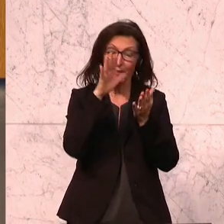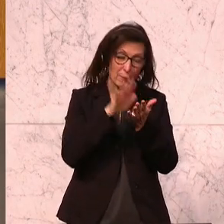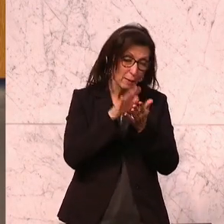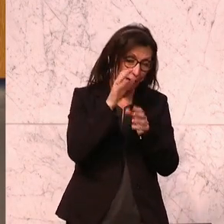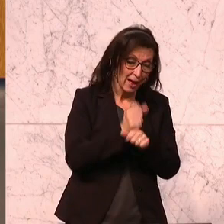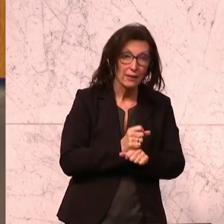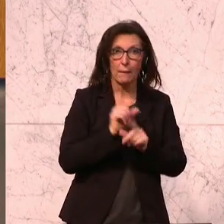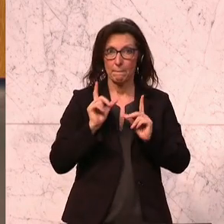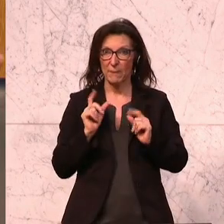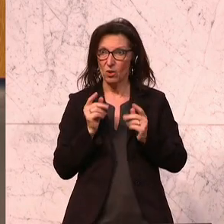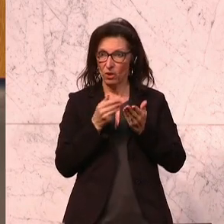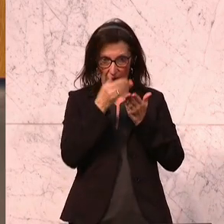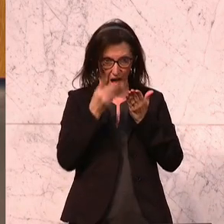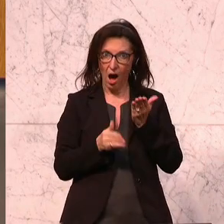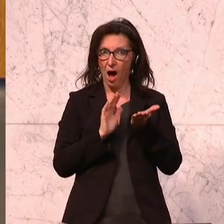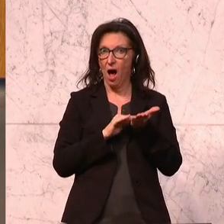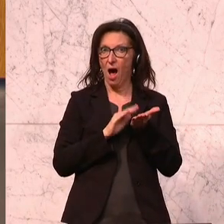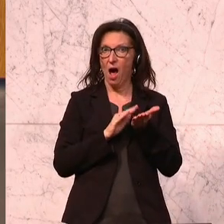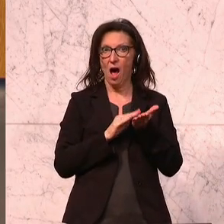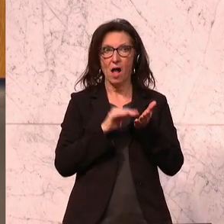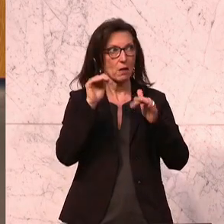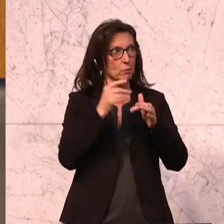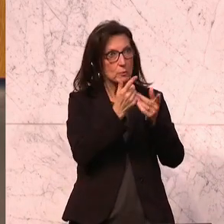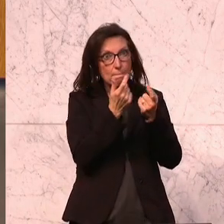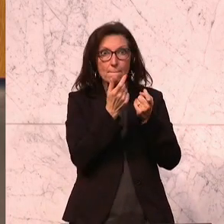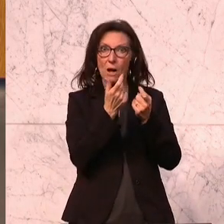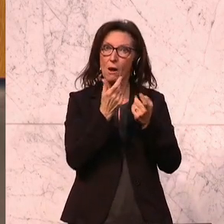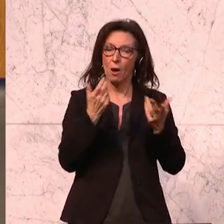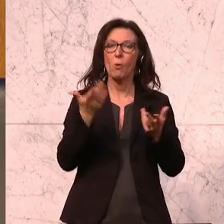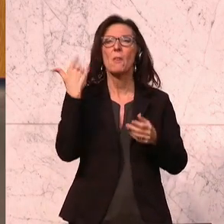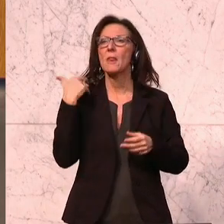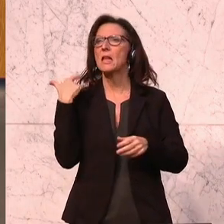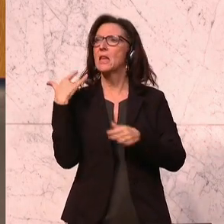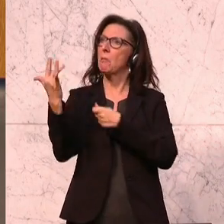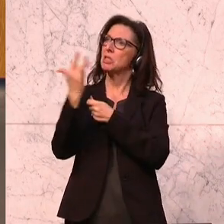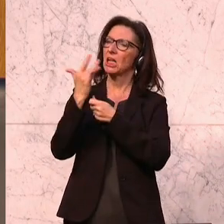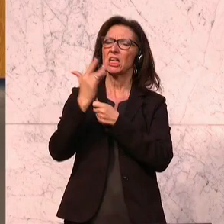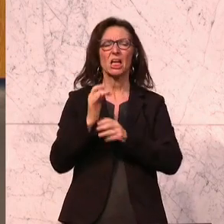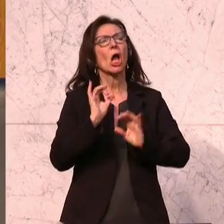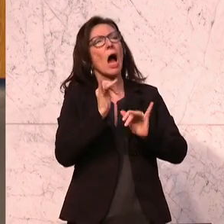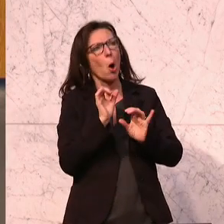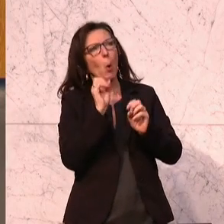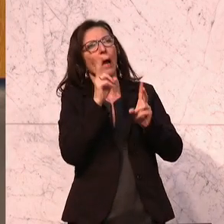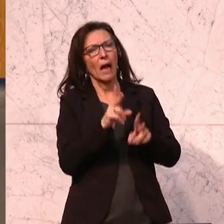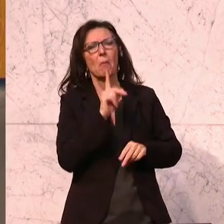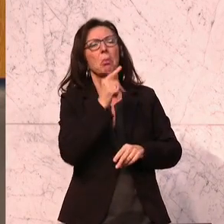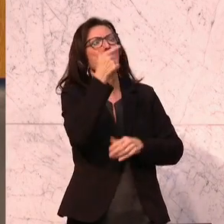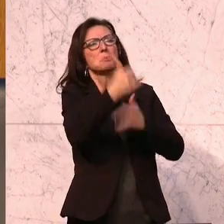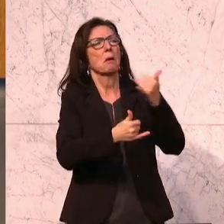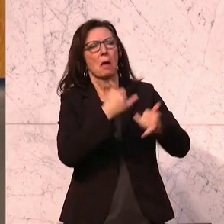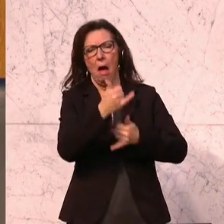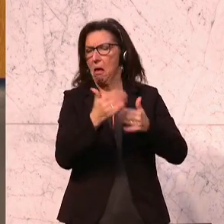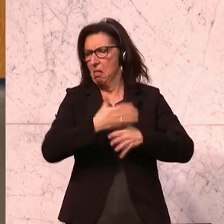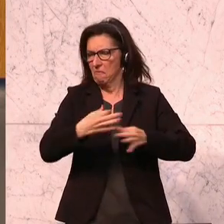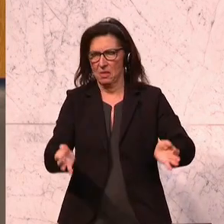die Anreize auf der gehaltlichen Seite zu verankern. Damals war die Kritik, ja, eh okay, ist aber nur für zwei Jahre, hilft